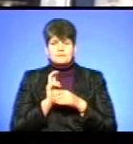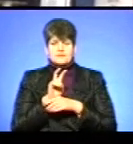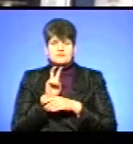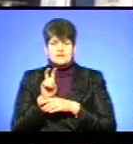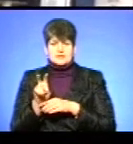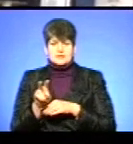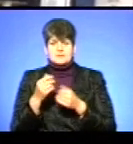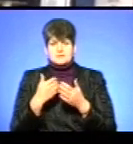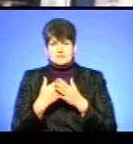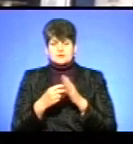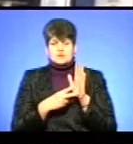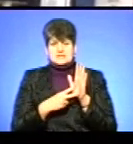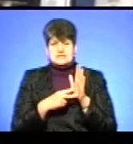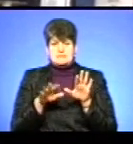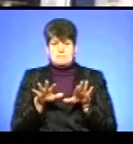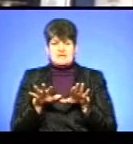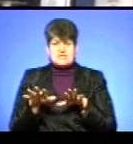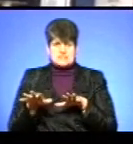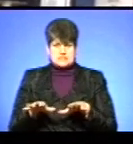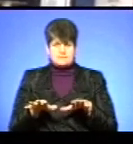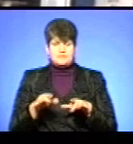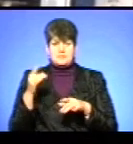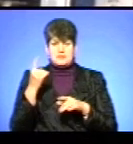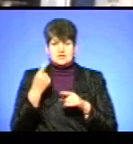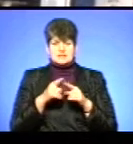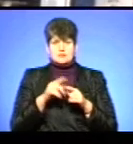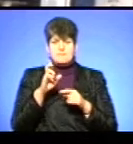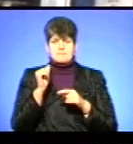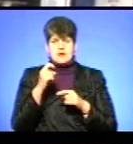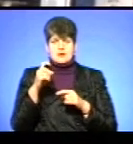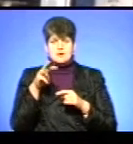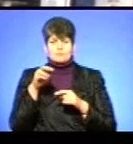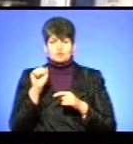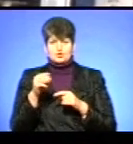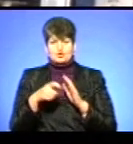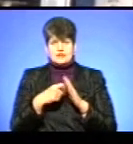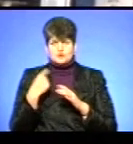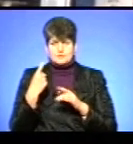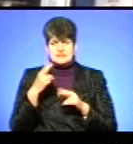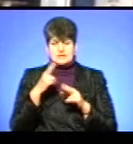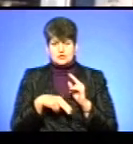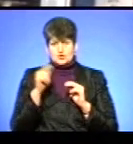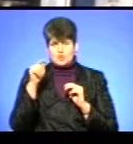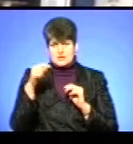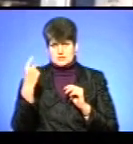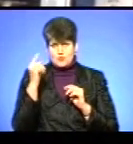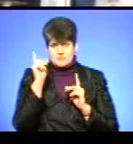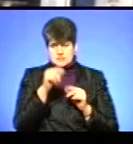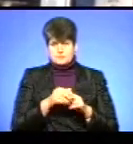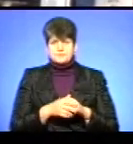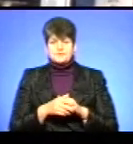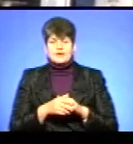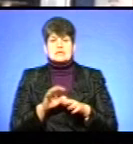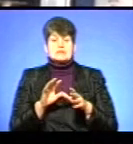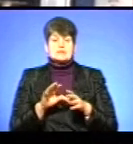приблизно сім міст. Мість перша буде Бахмут в Донецькій області, а далі закінчимо в Луганській області. Ну і